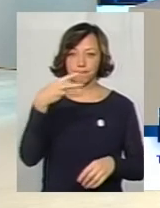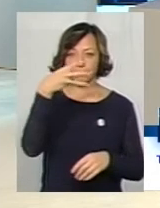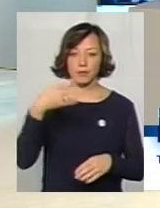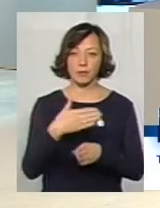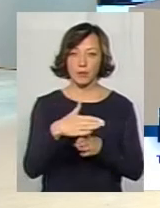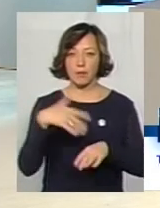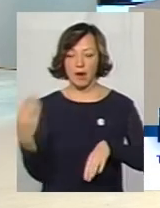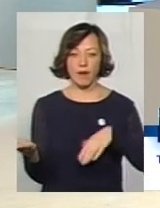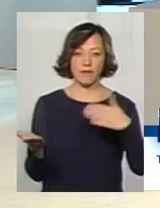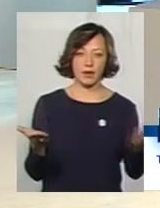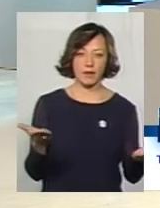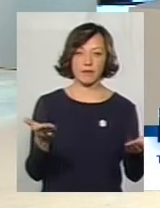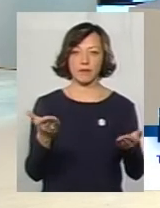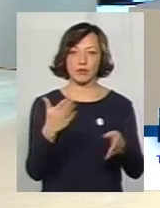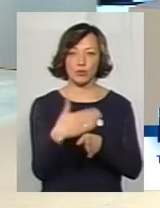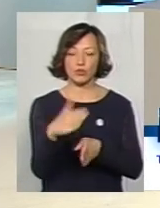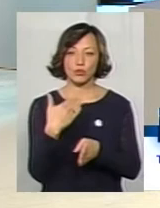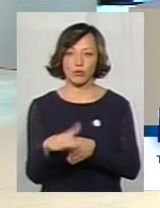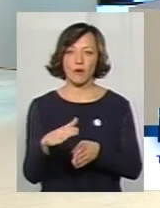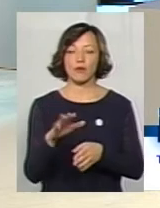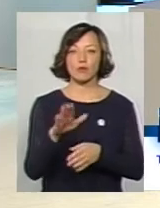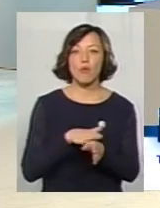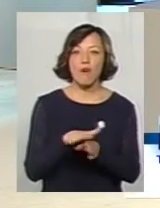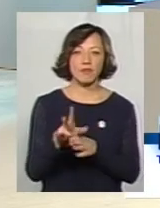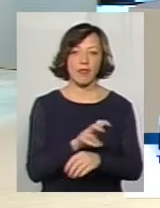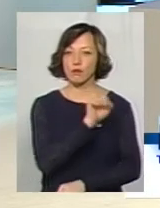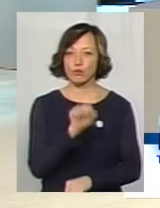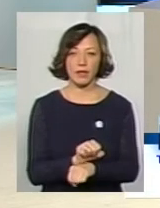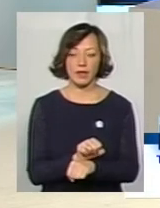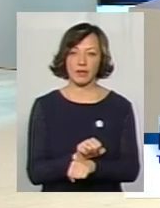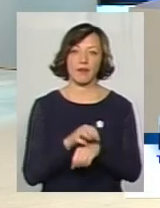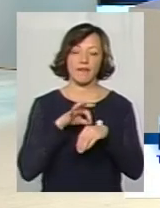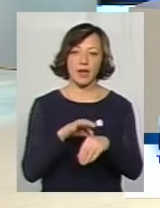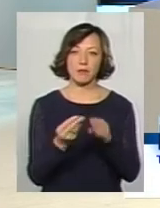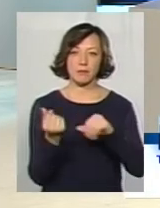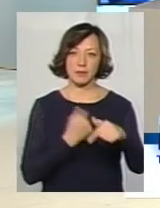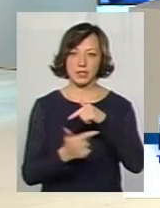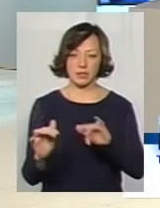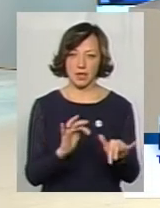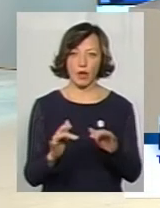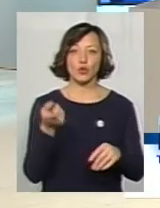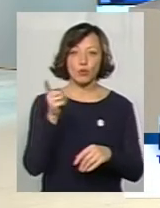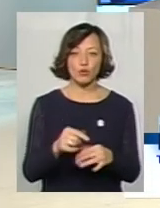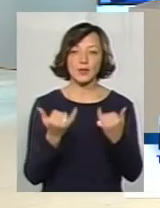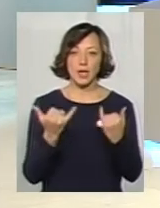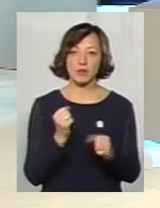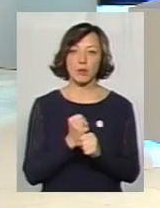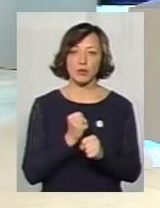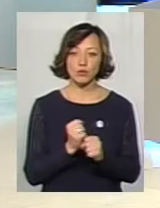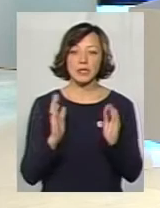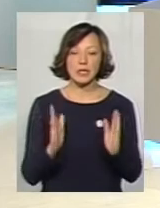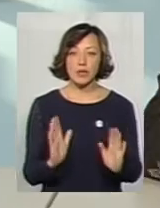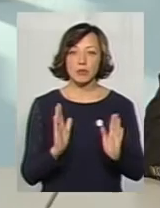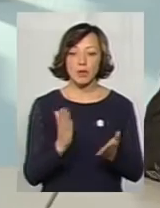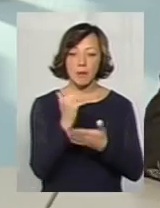крилах, право-ліво і так далі, для того, щоб повністю, власне, не зупинити ведення підприємницької діяльності. Тому ми зараз працюємо, як тільки